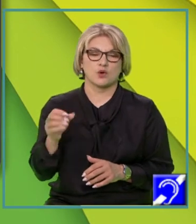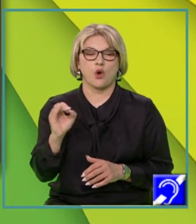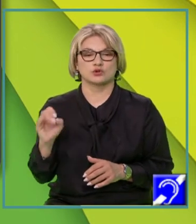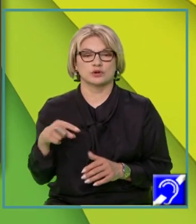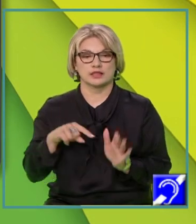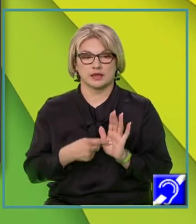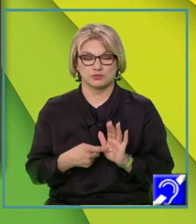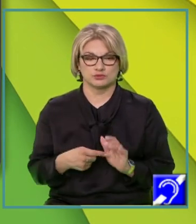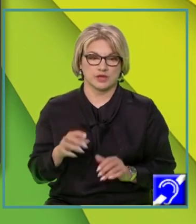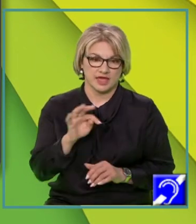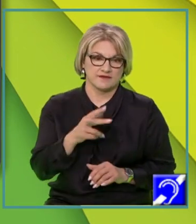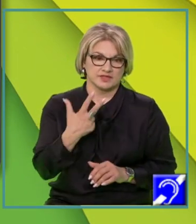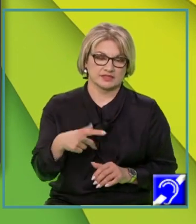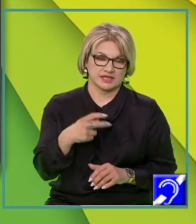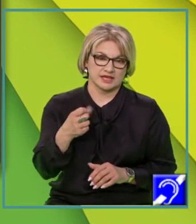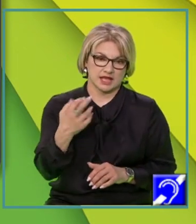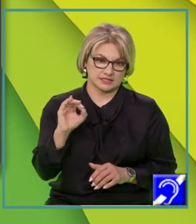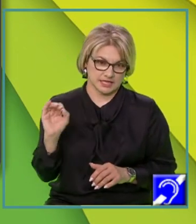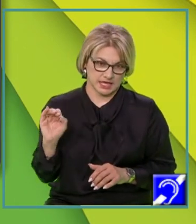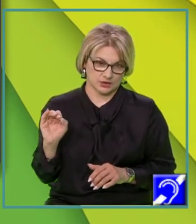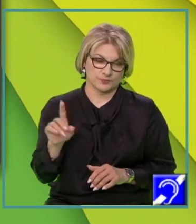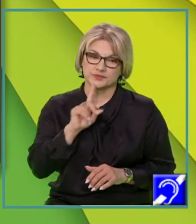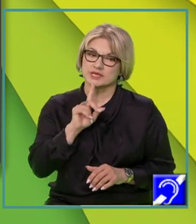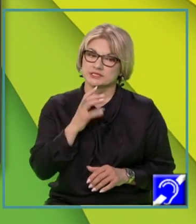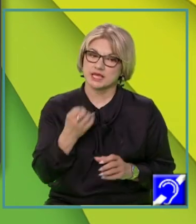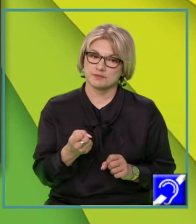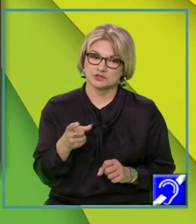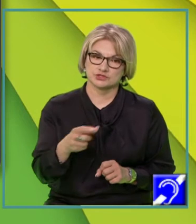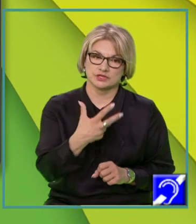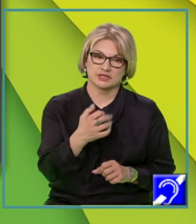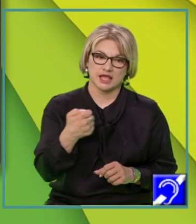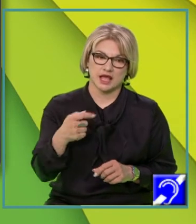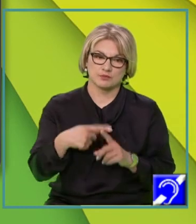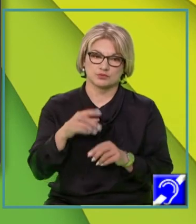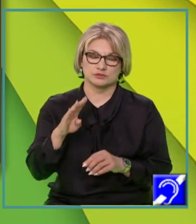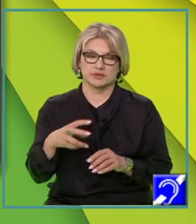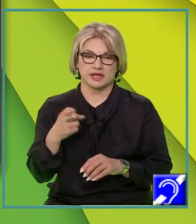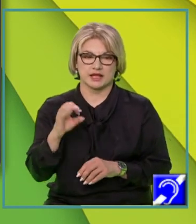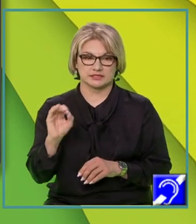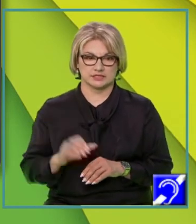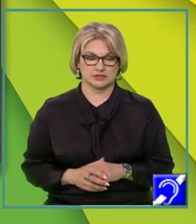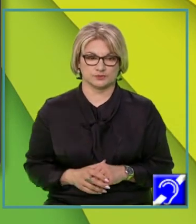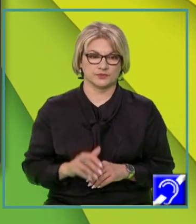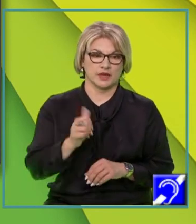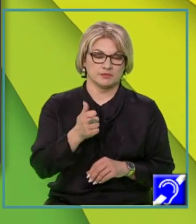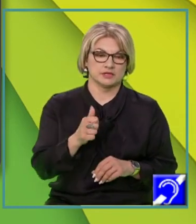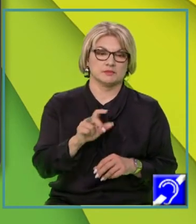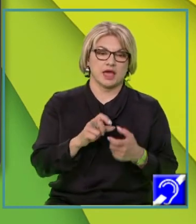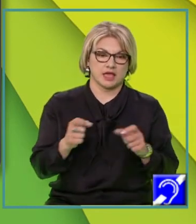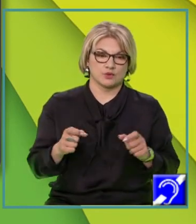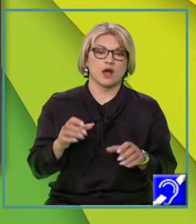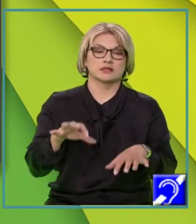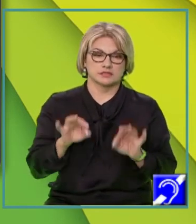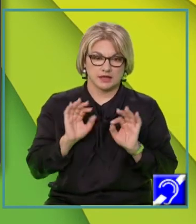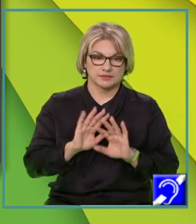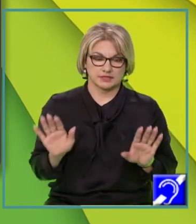adică F de 3 egal cu 0, ceea ce înseamnă 3A plus B egal cu 0. Prima ecuație am determinat